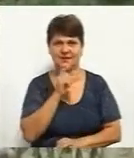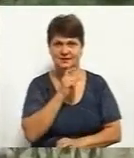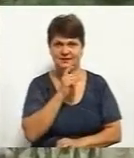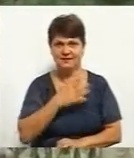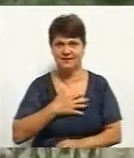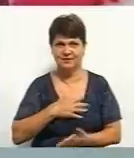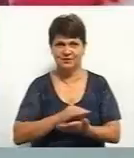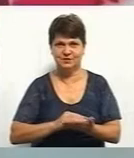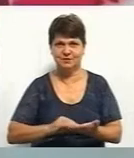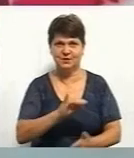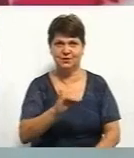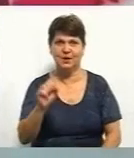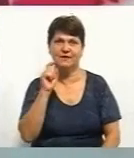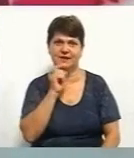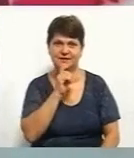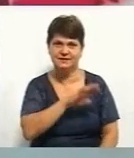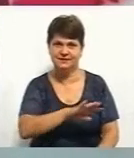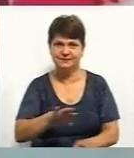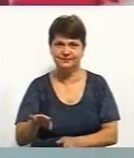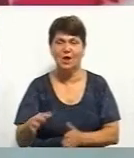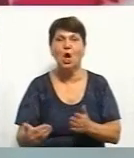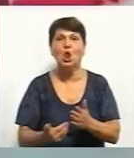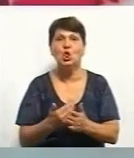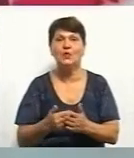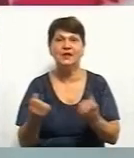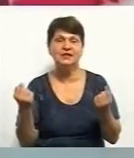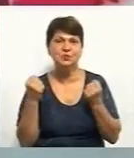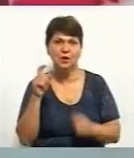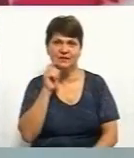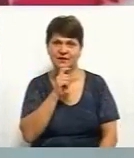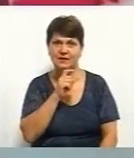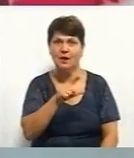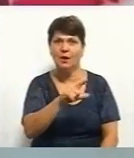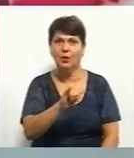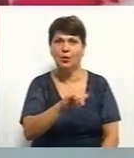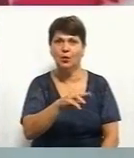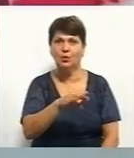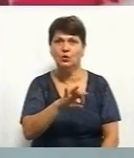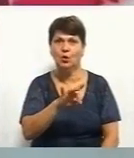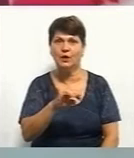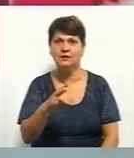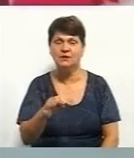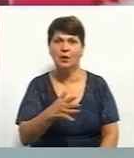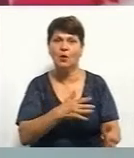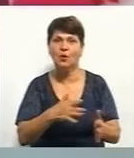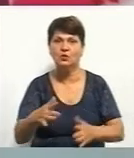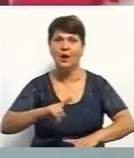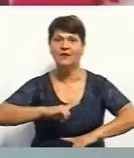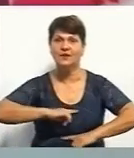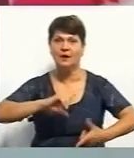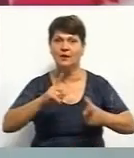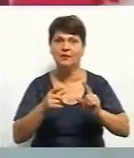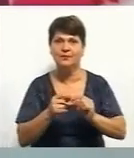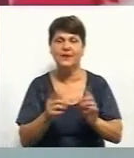на Суспільному, Вінниця. І до новин спорту. Вінничанин Олександр Хуторянський готується до фіналу турніру зі